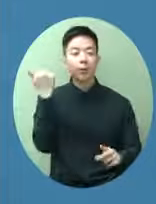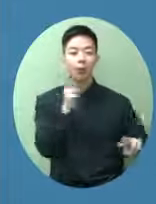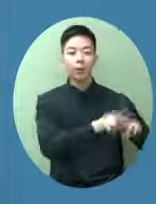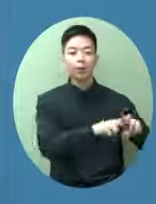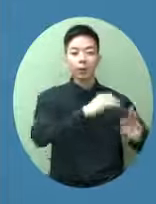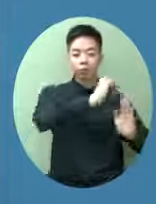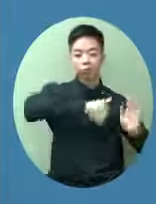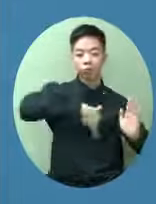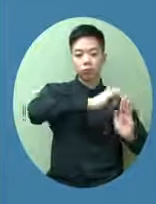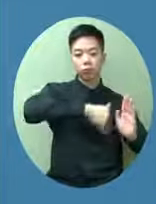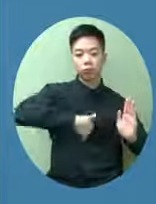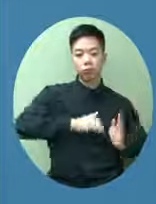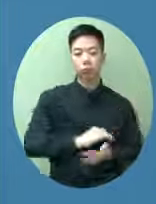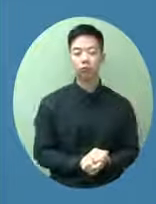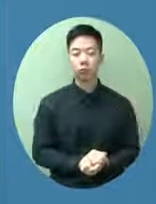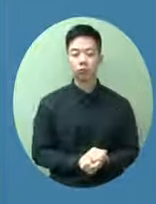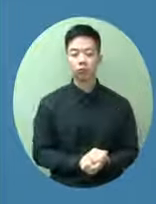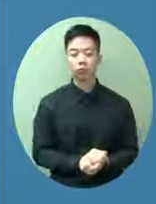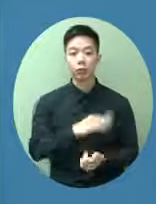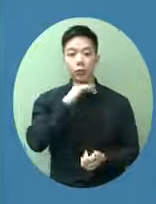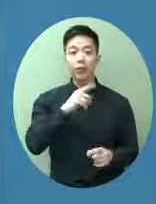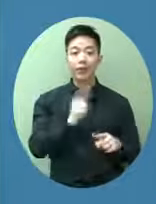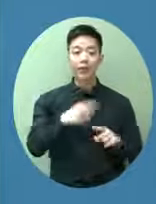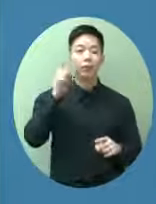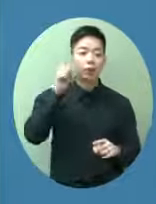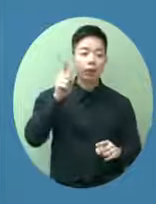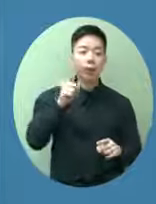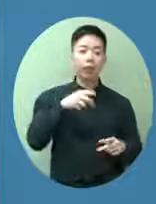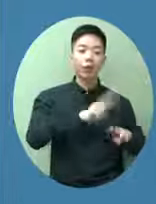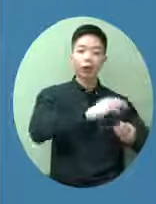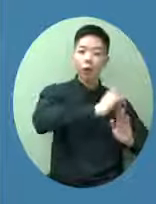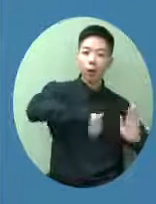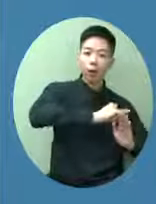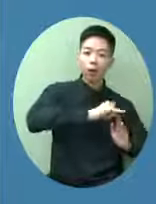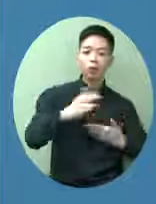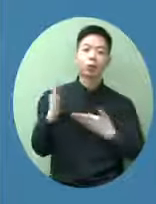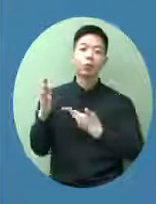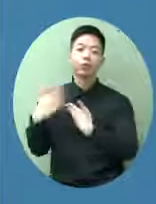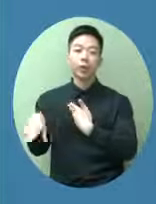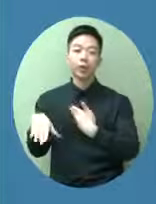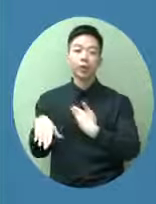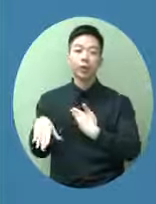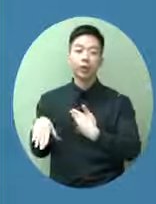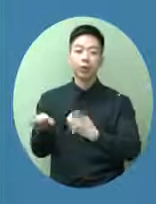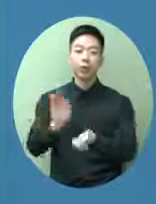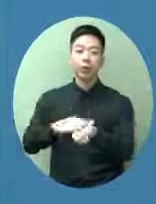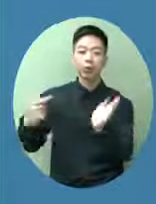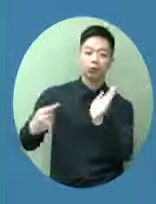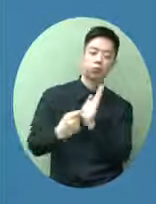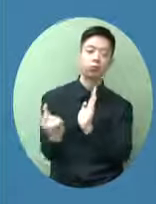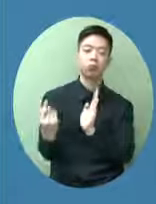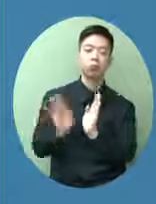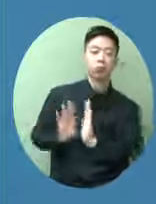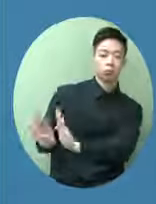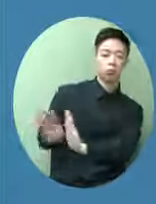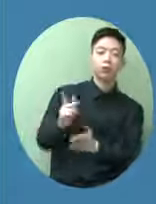就更加需要外防輸入你可以想像如果香港打開門戶就每天有很多個案來